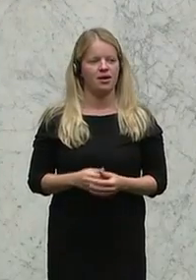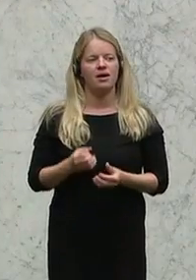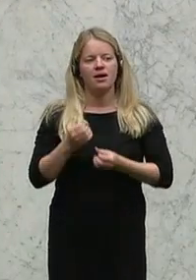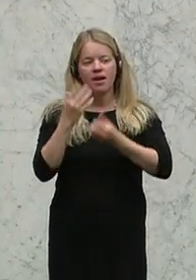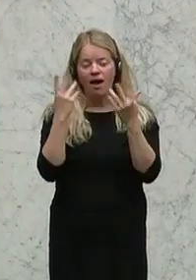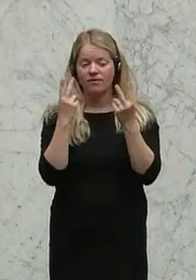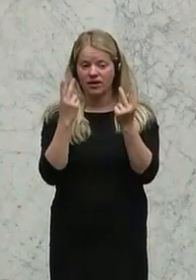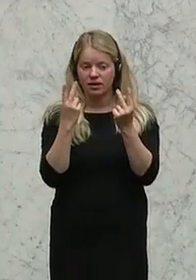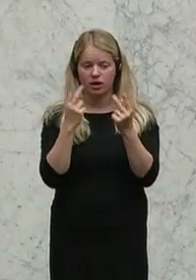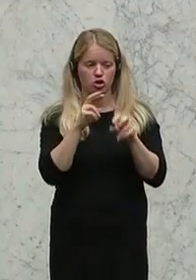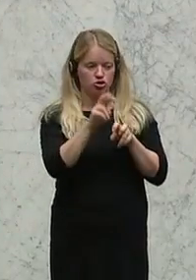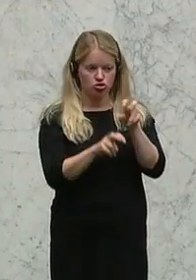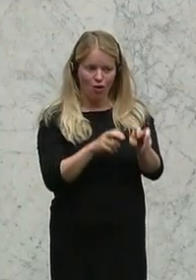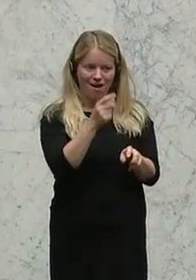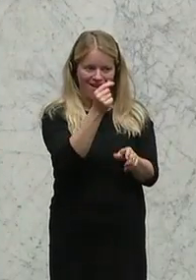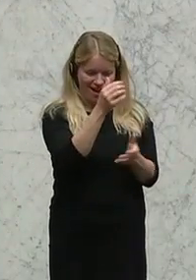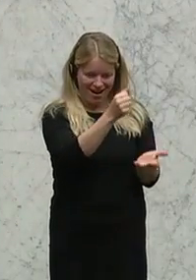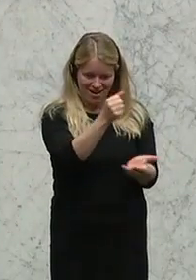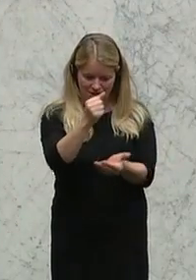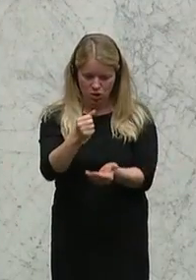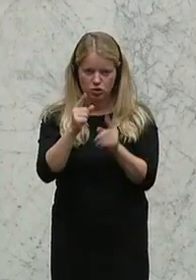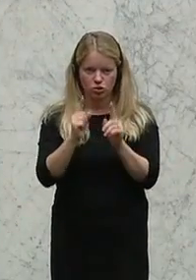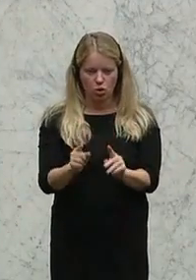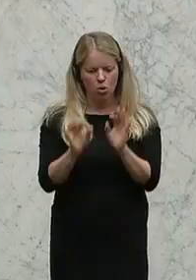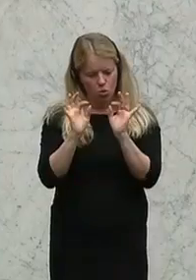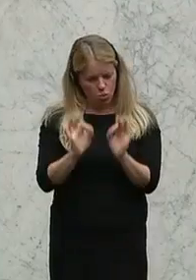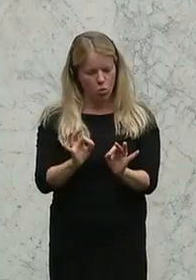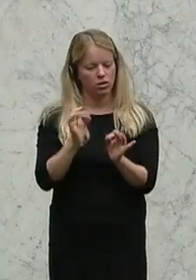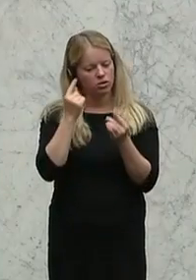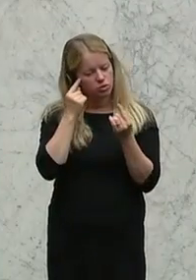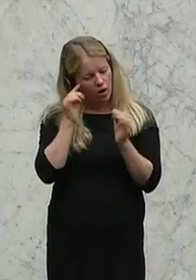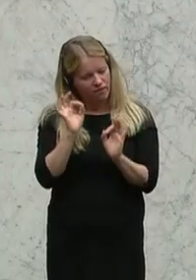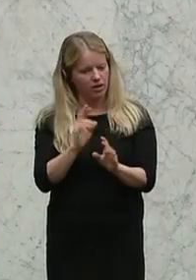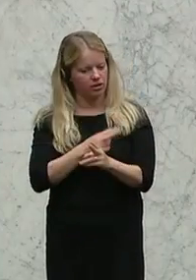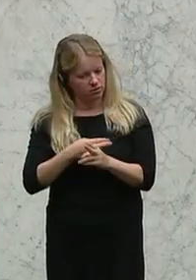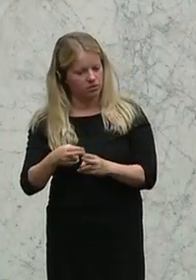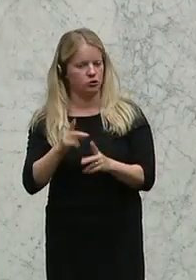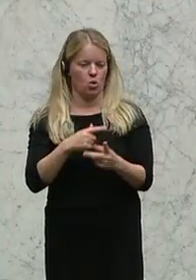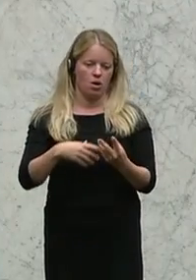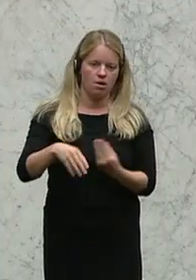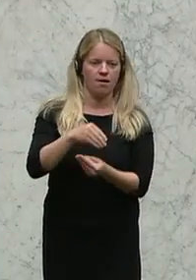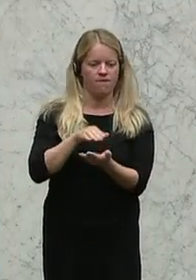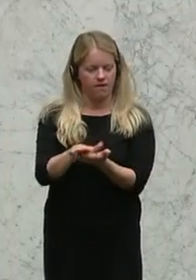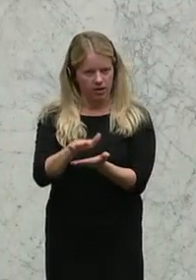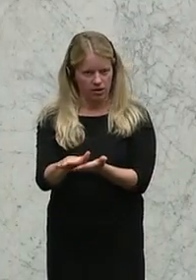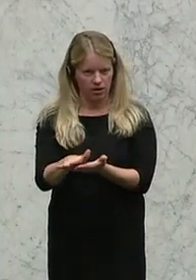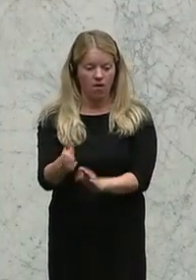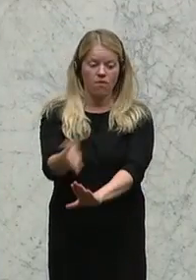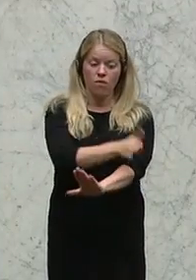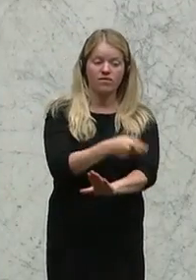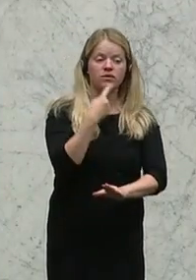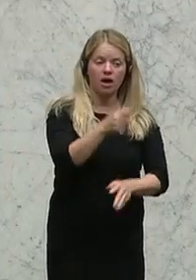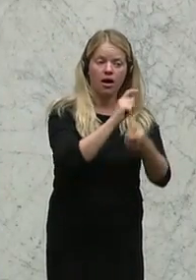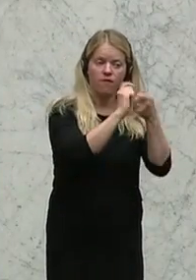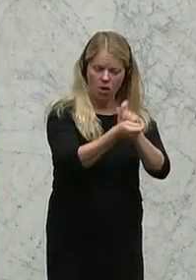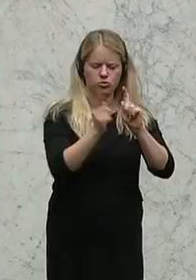effizienten Umgang mit den Steuergeldern und gleichzeitig auch tatsächlich die Reformen umzusetzen, die man angekündigt hat. Und